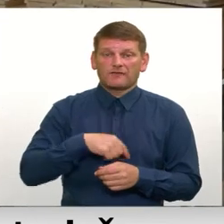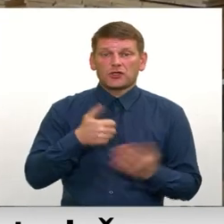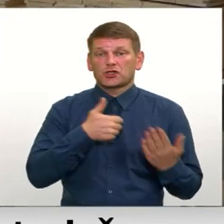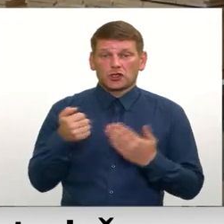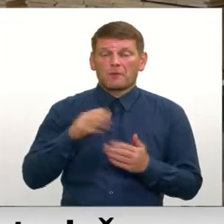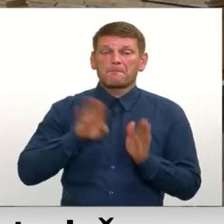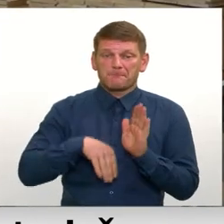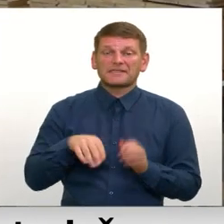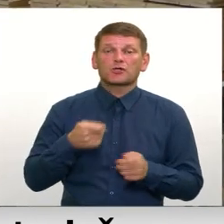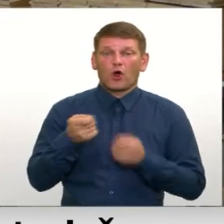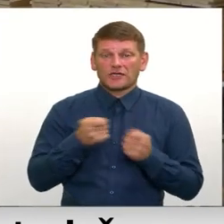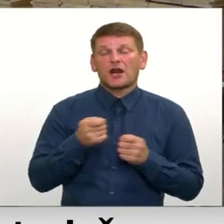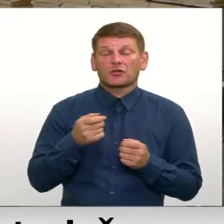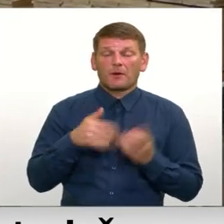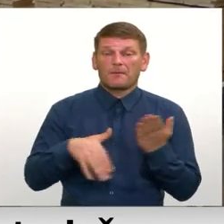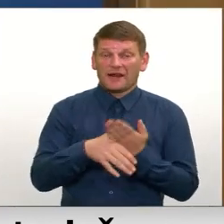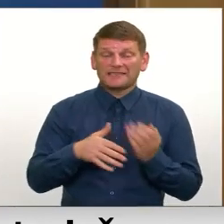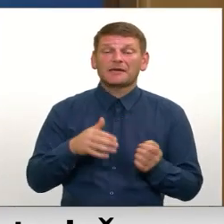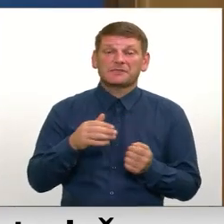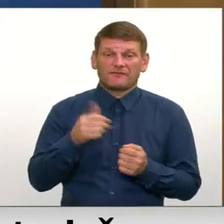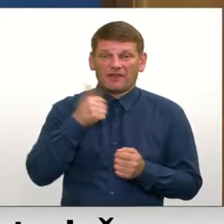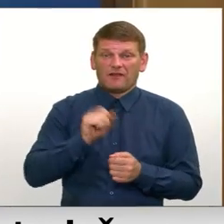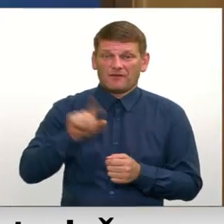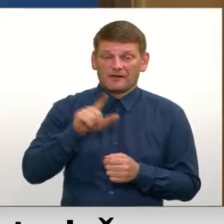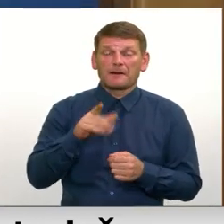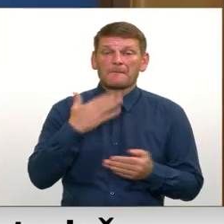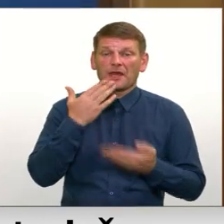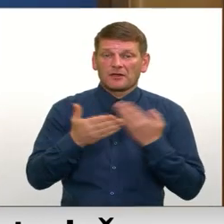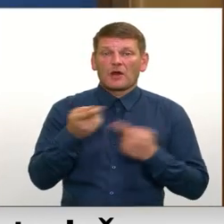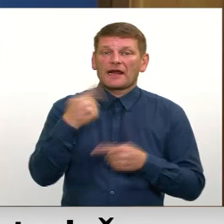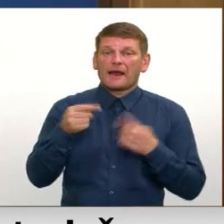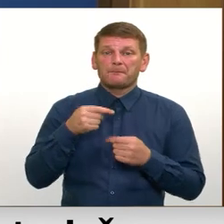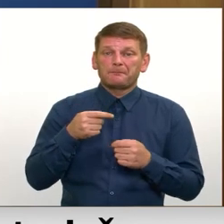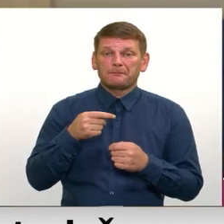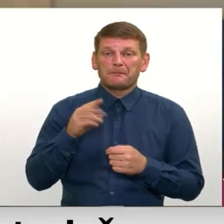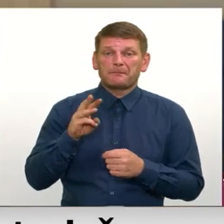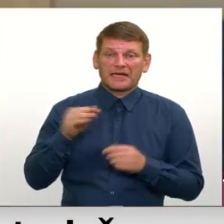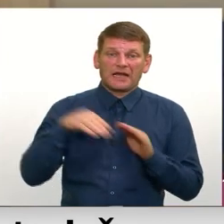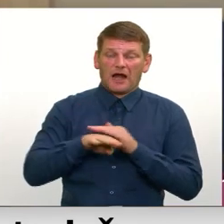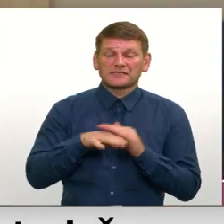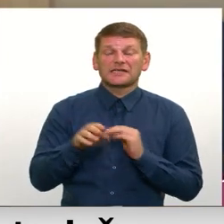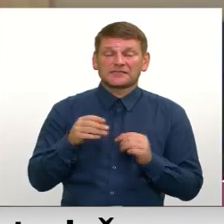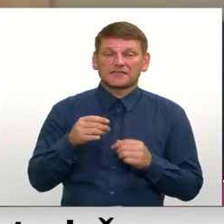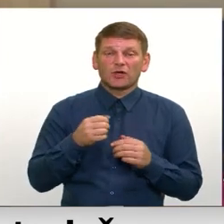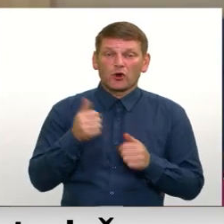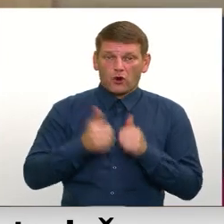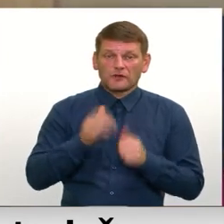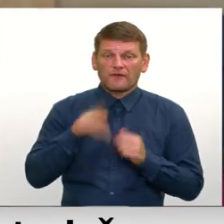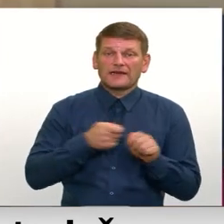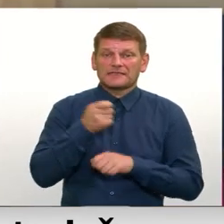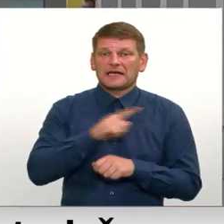Bez koordinātoru palīdzības vēl vairāk. Tikmēr pietiekums remigrācijas atbalsta konkursam var iesniegt vēl līdz 5.